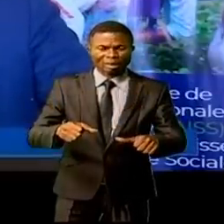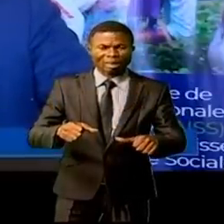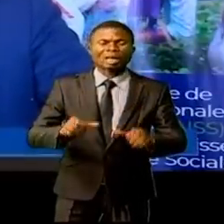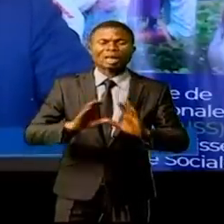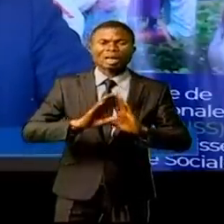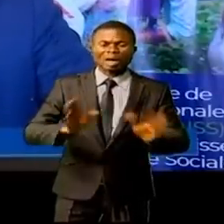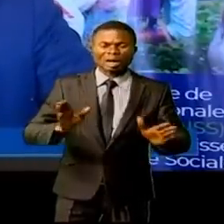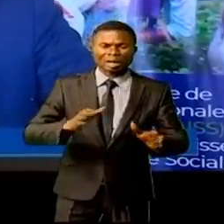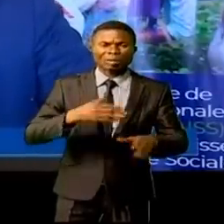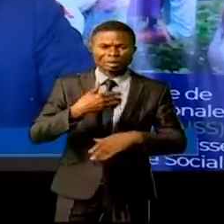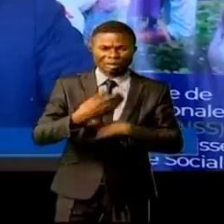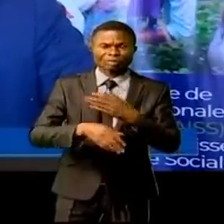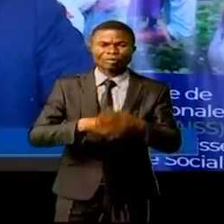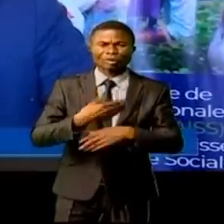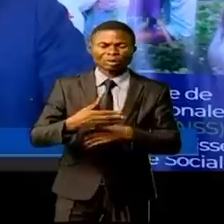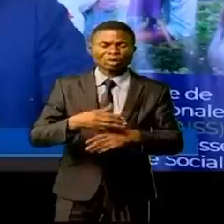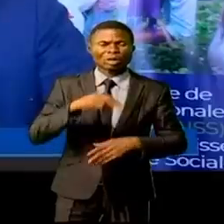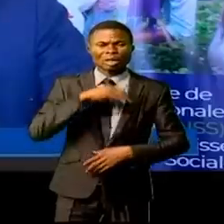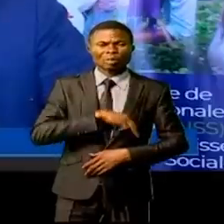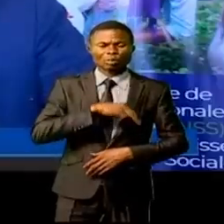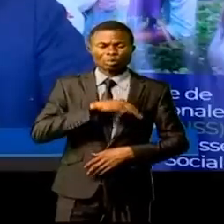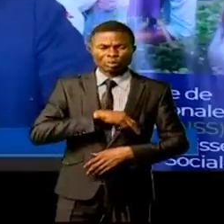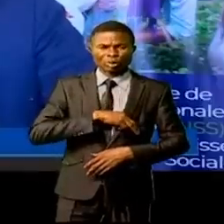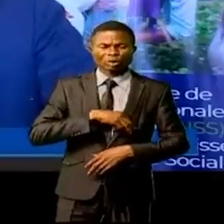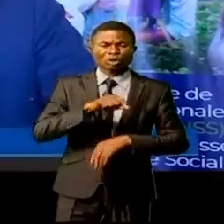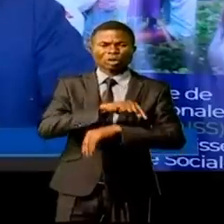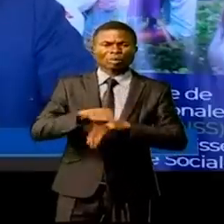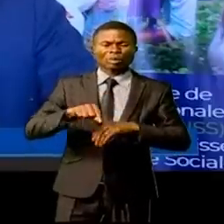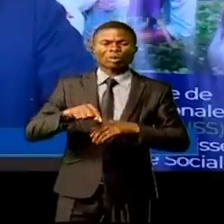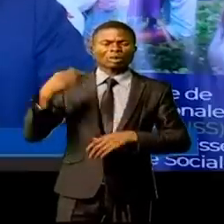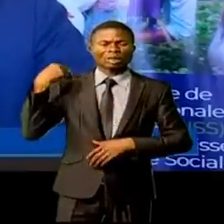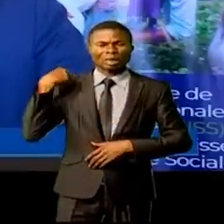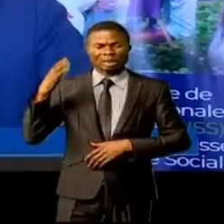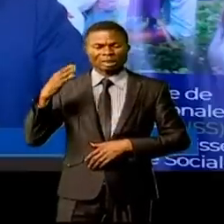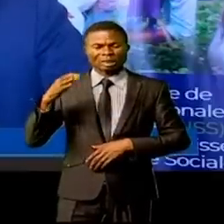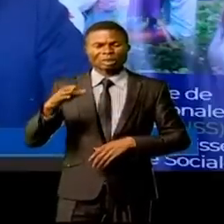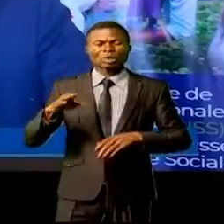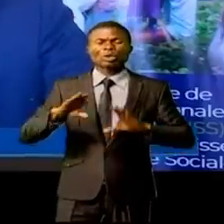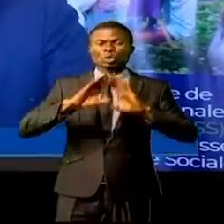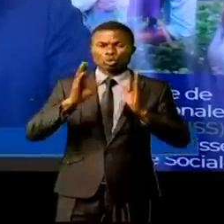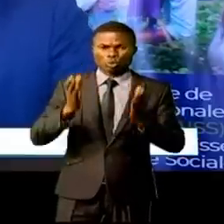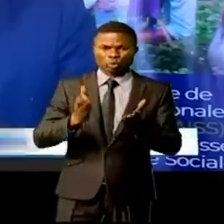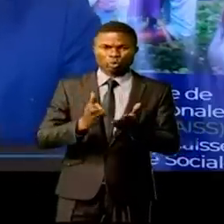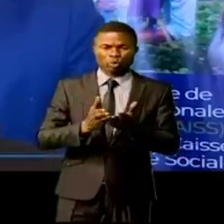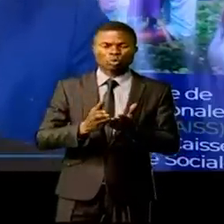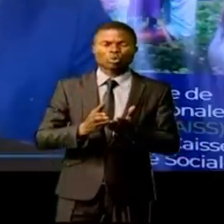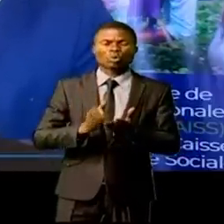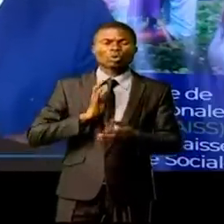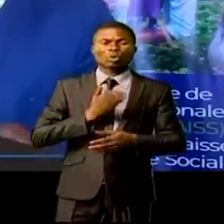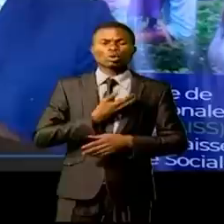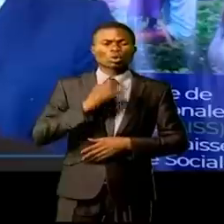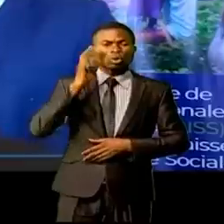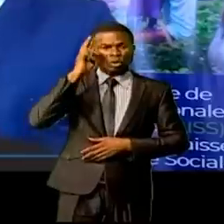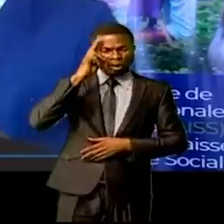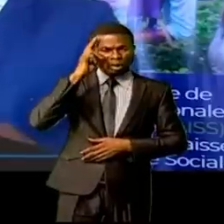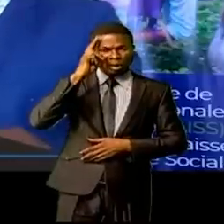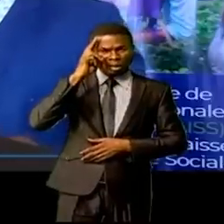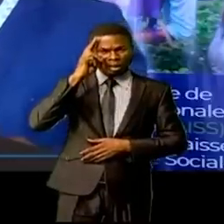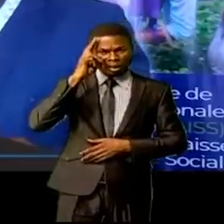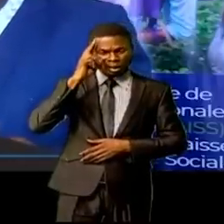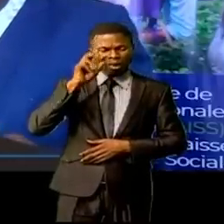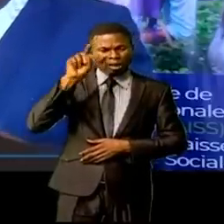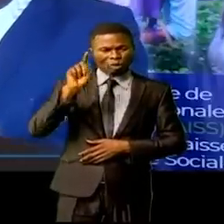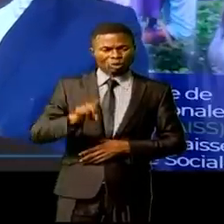de remplir leur mission institutionnelle et tout au long de nos réflexions, il est apparu